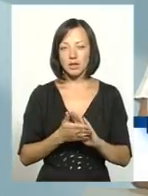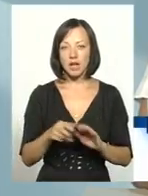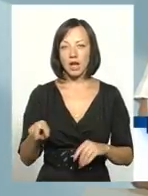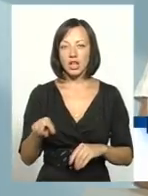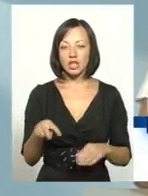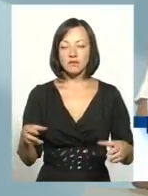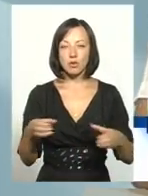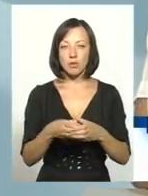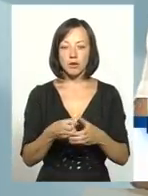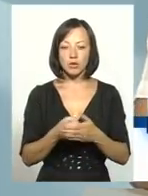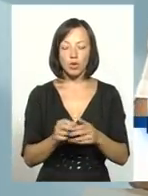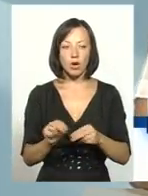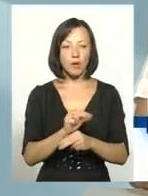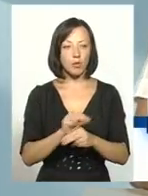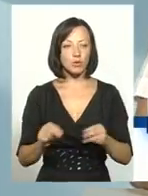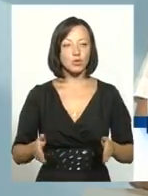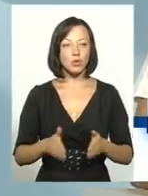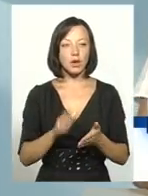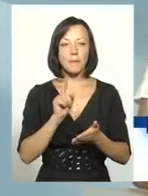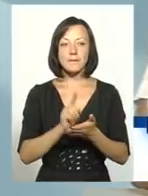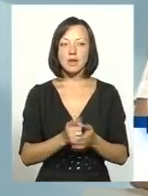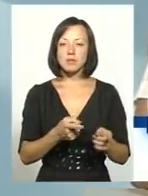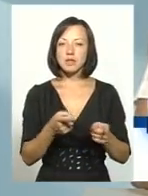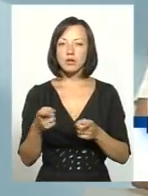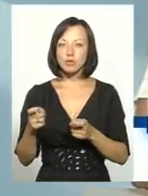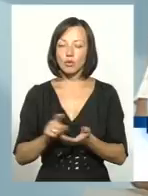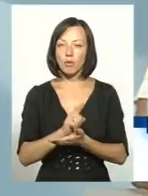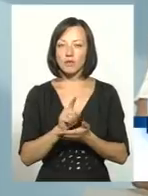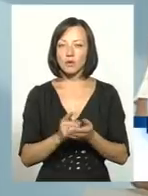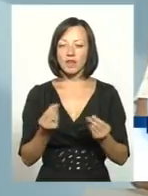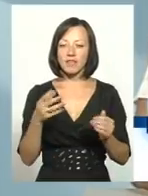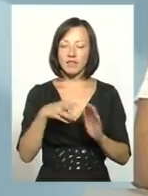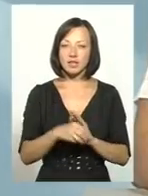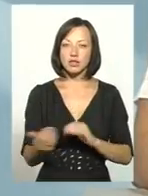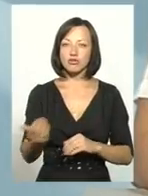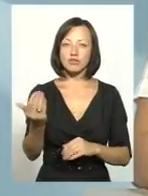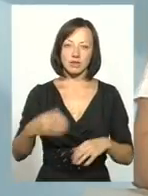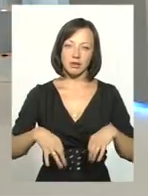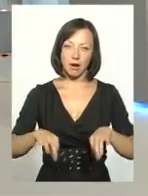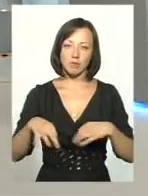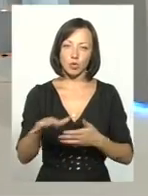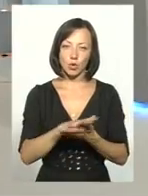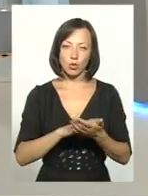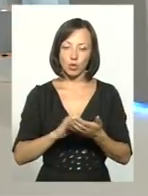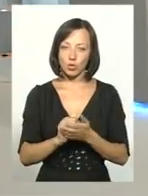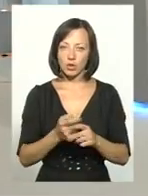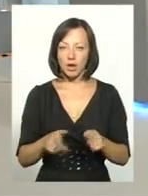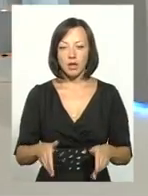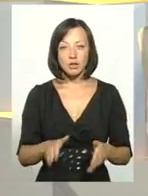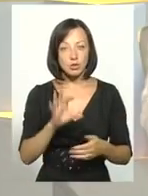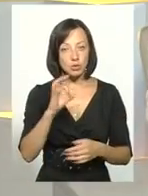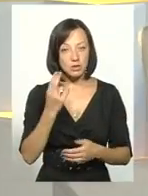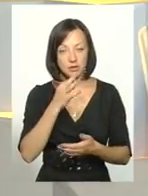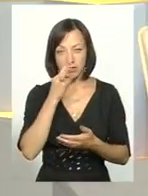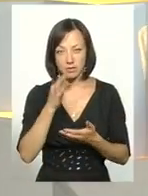Литичівська громада до ремонту доріг мала би залучити обов'язково того інвестора, чий транспорт руйнує цю дорогу. Тобто, мала би бути соціальна,